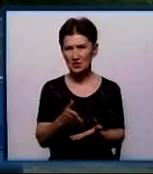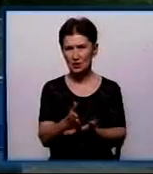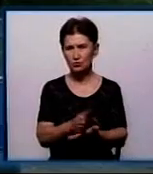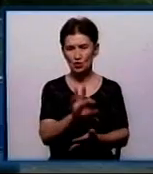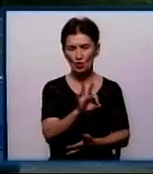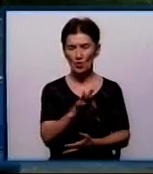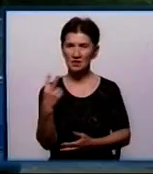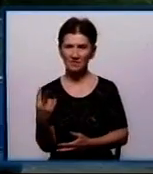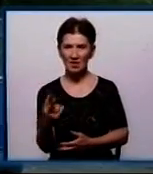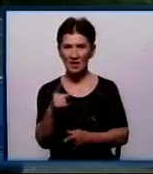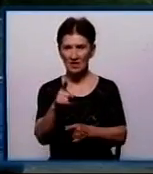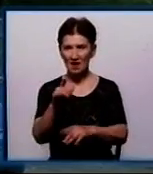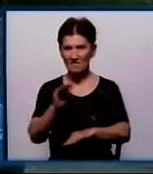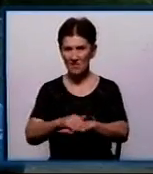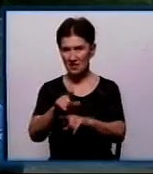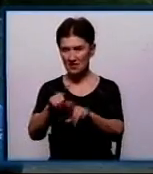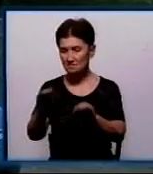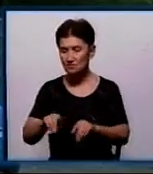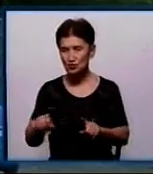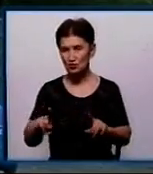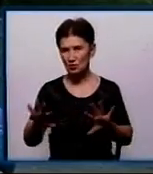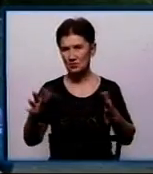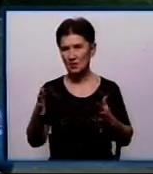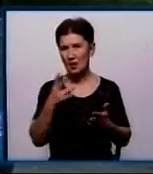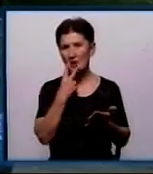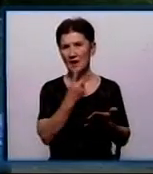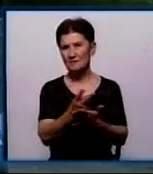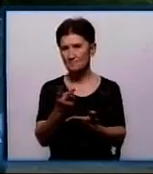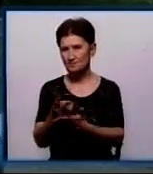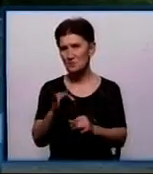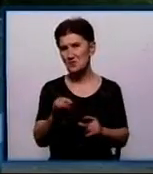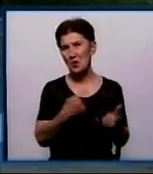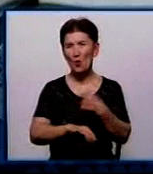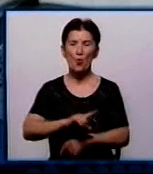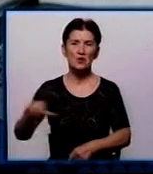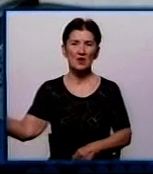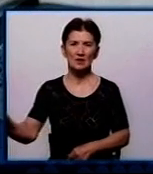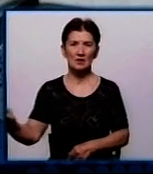Вони приїхали і склали факт того, що трапилось. Зафіксували покази свідків і поїхали назад.